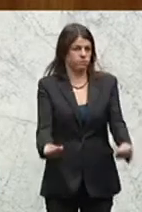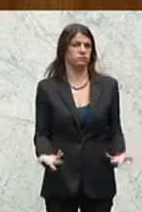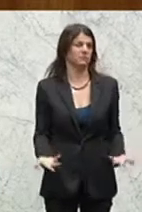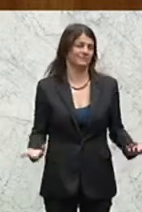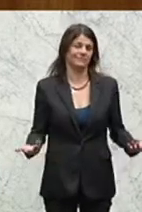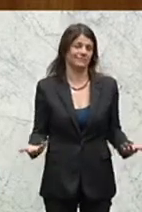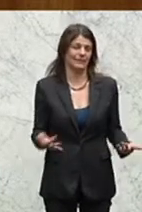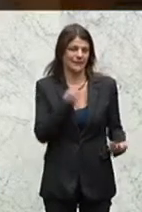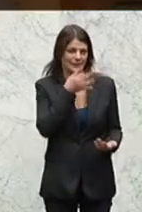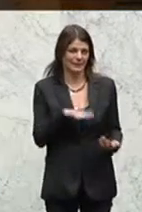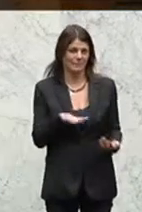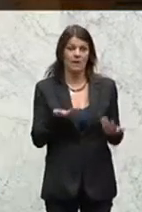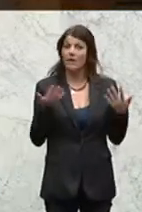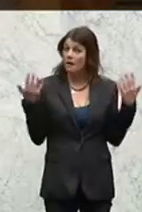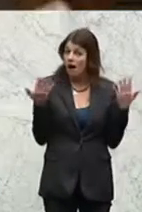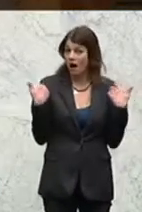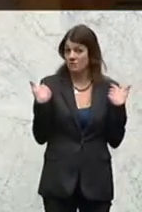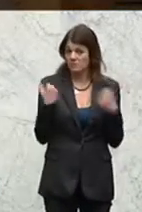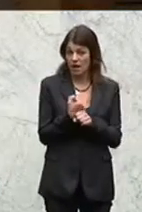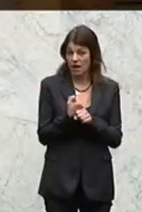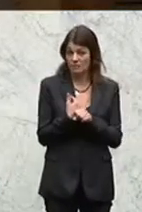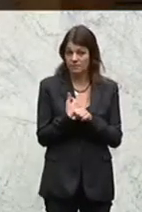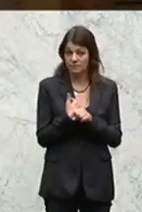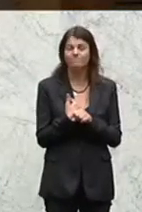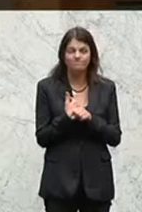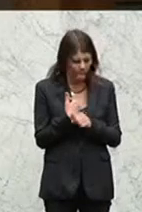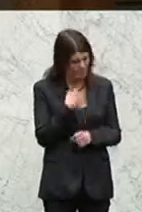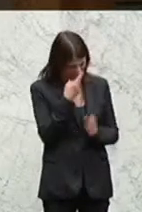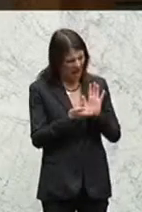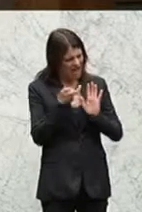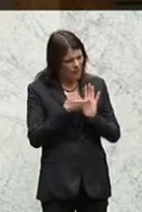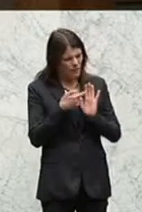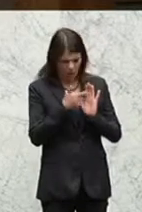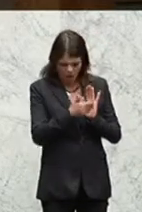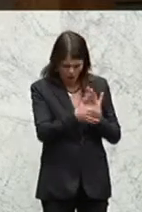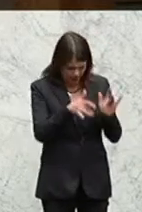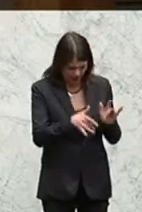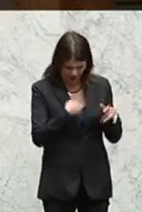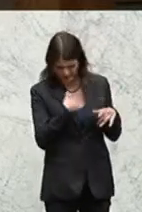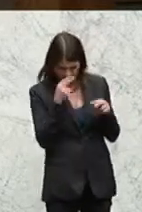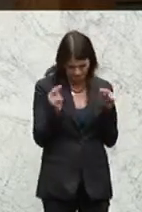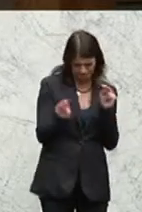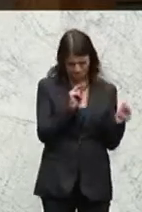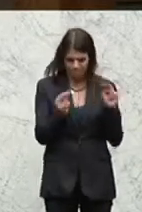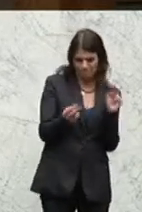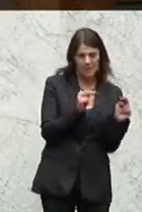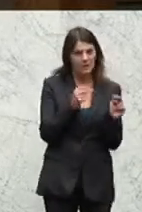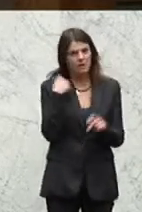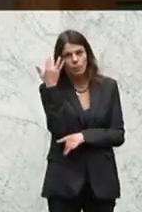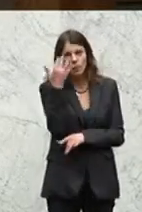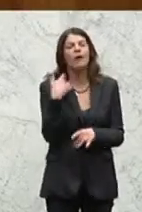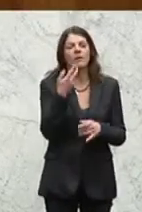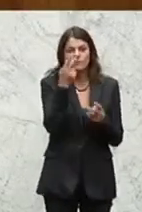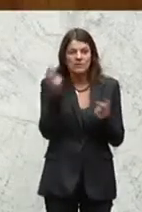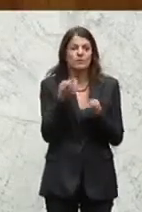Fakt ist, was wir machen, wir nehmen uns diesen Herausforderungen an. Wir versuchen Lösungen zu